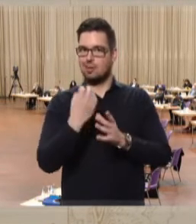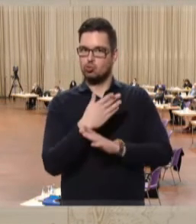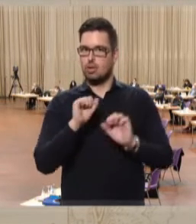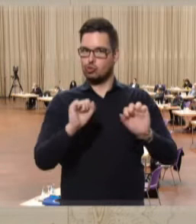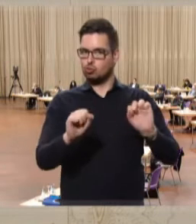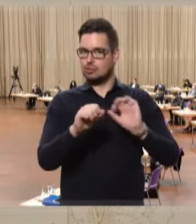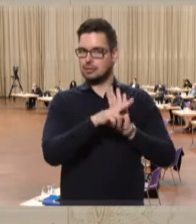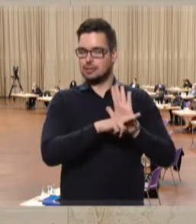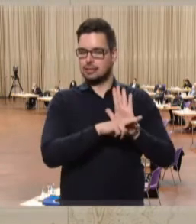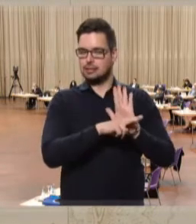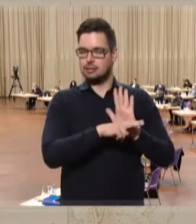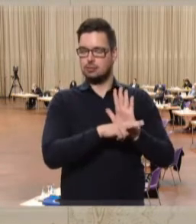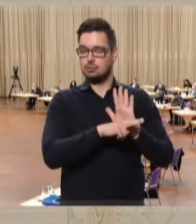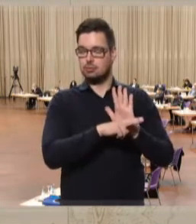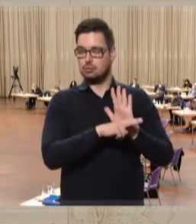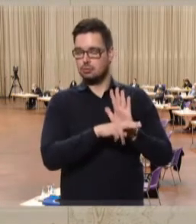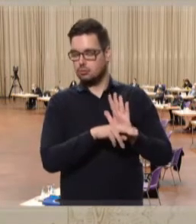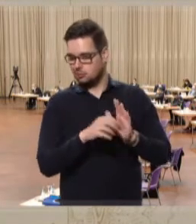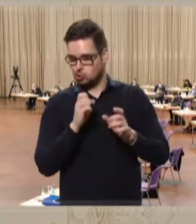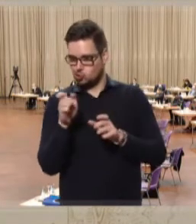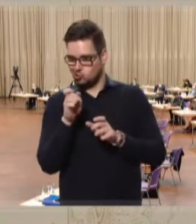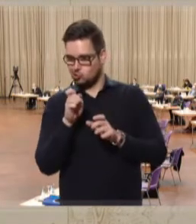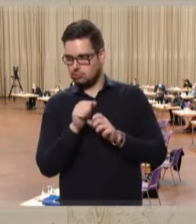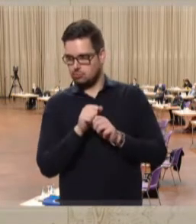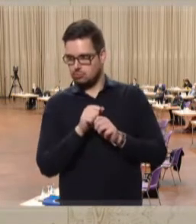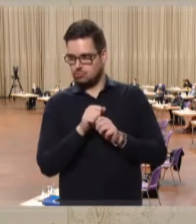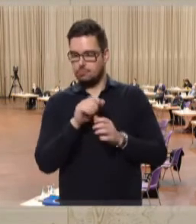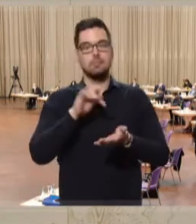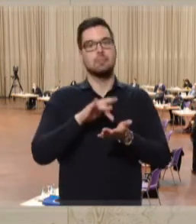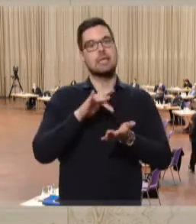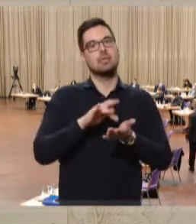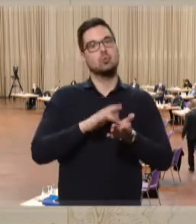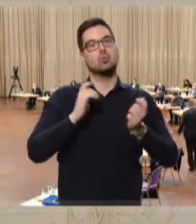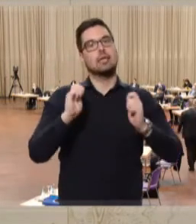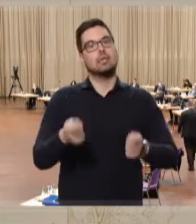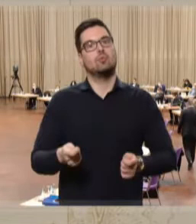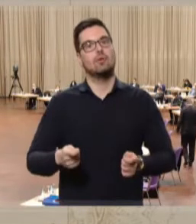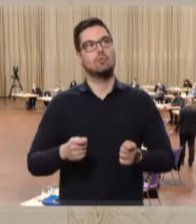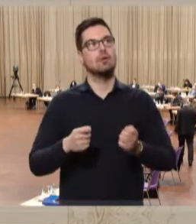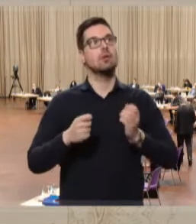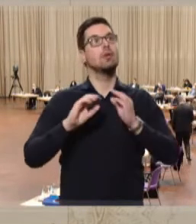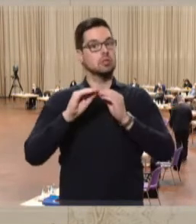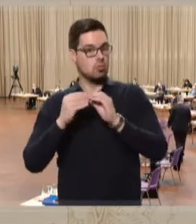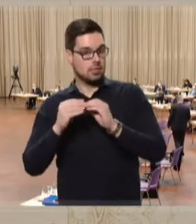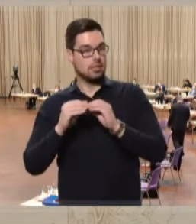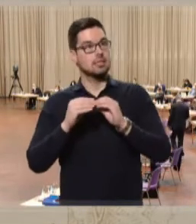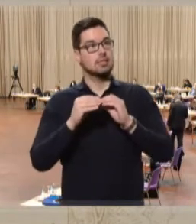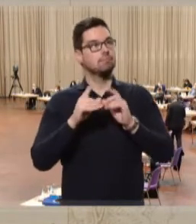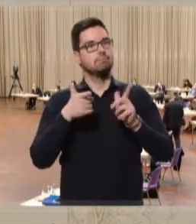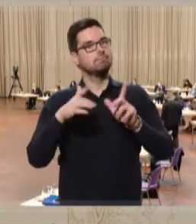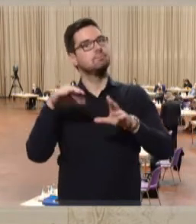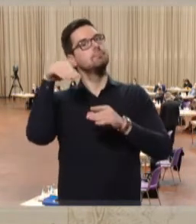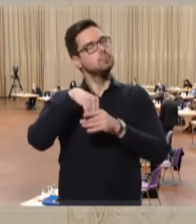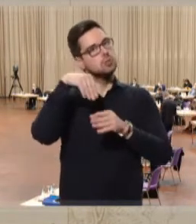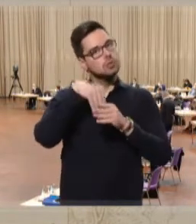Begründung in dem Entwurf wird sich zwar kompliziert an, beinhaltet im